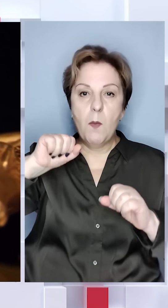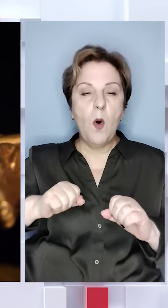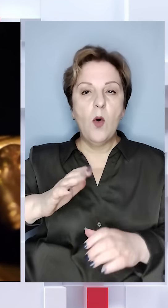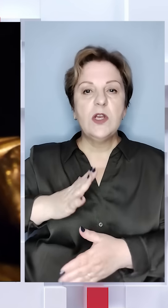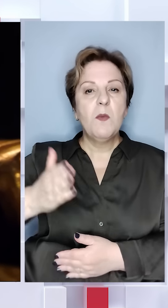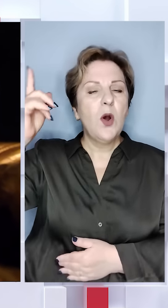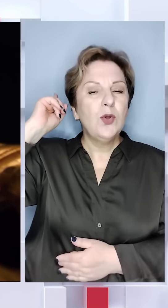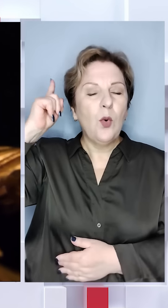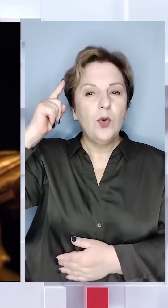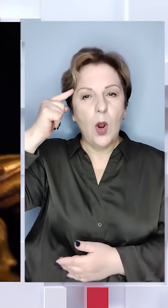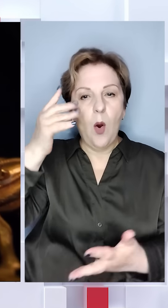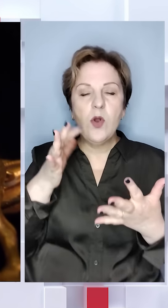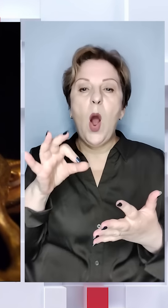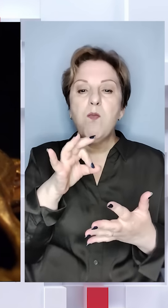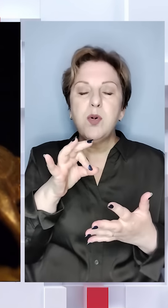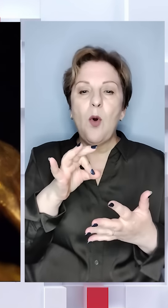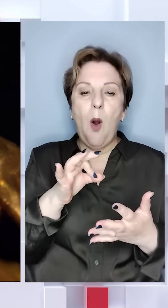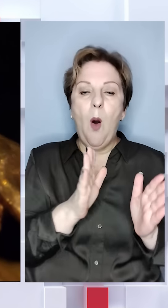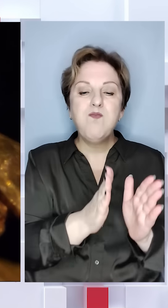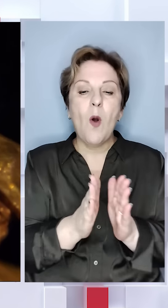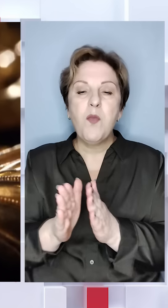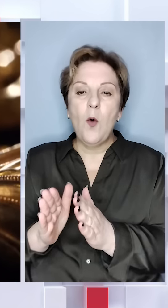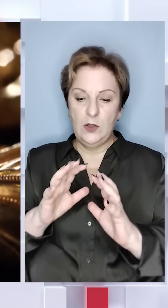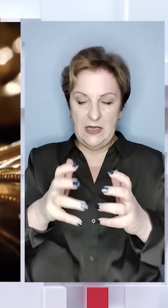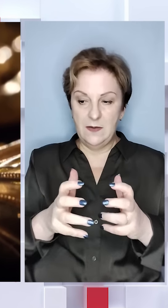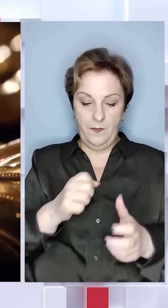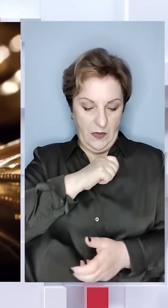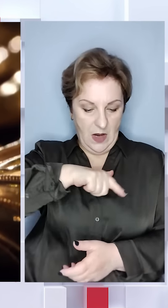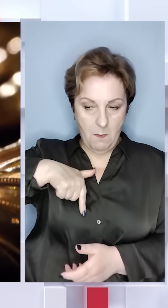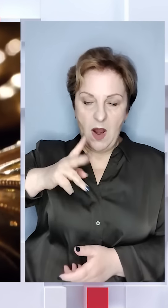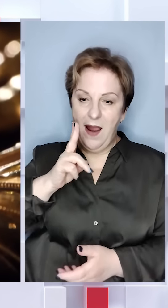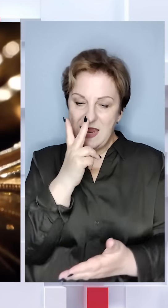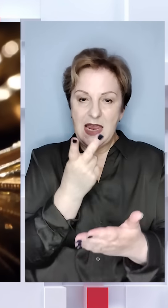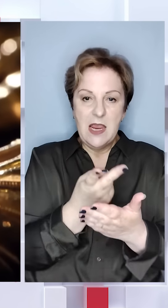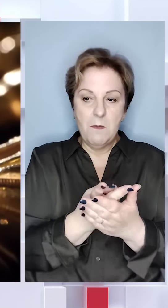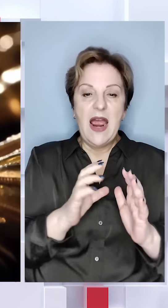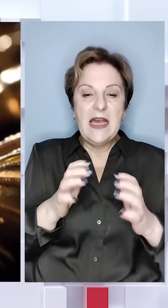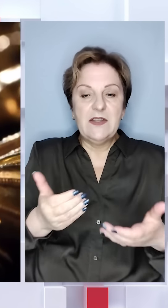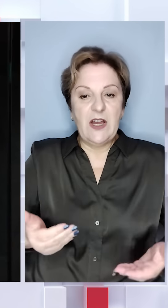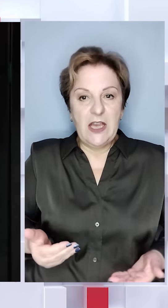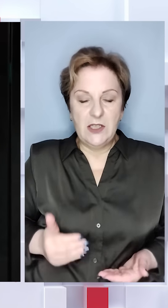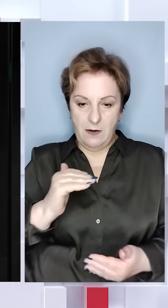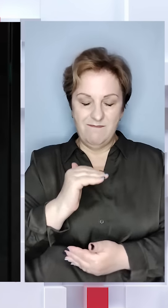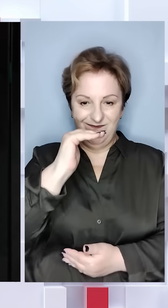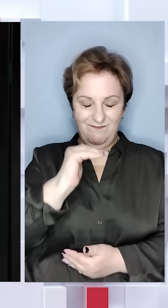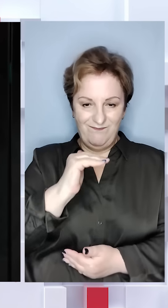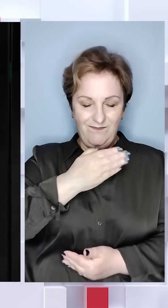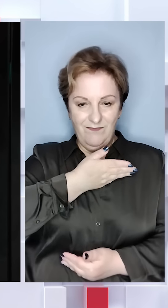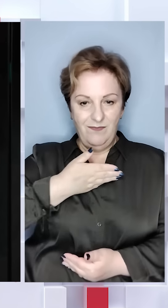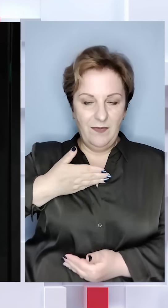бути тодішнім уявленням про побудову світу. Пектораль, яка репрезентувала світ живих, верхній фриз,